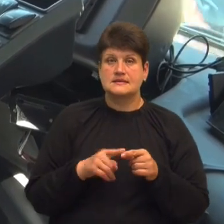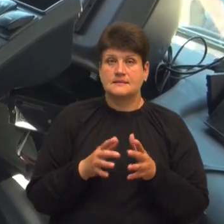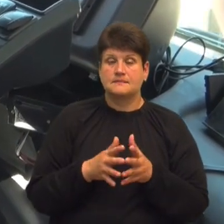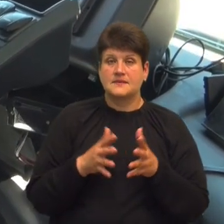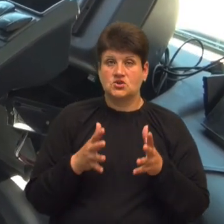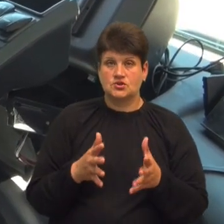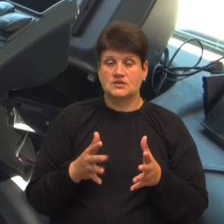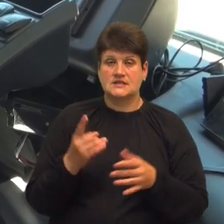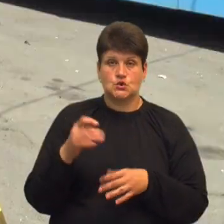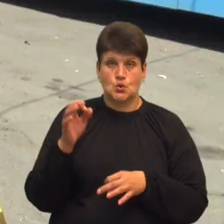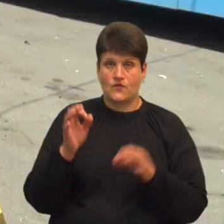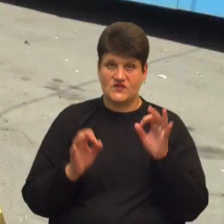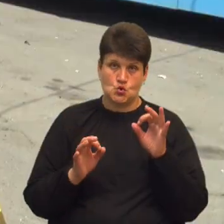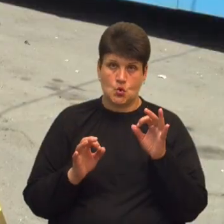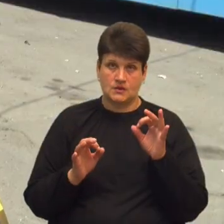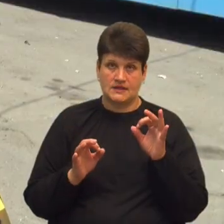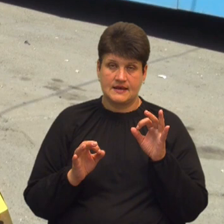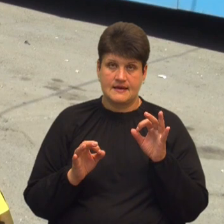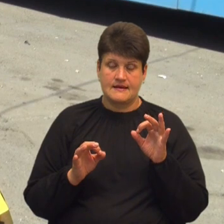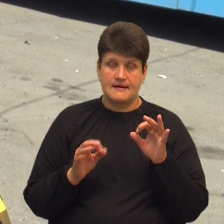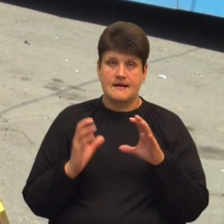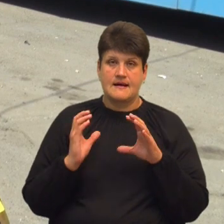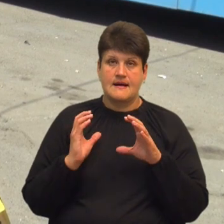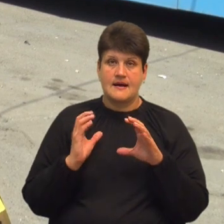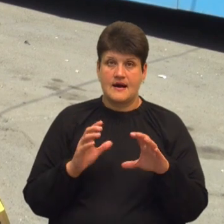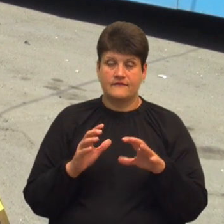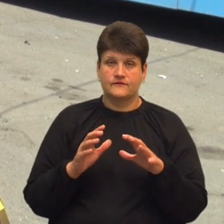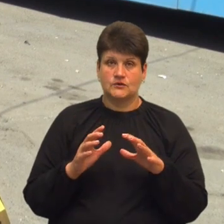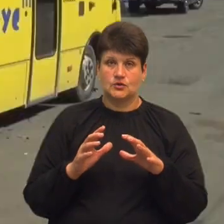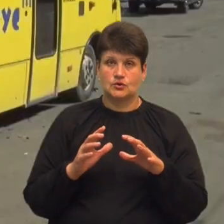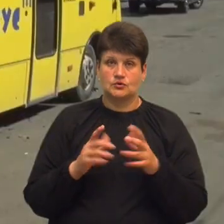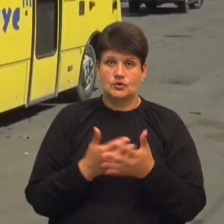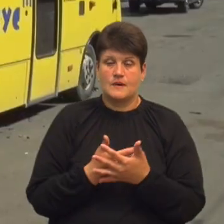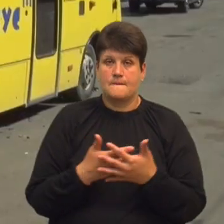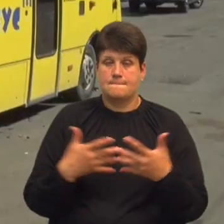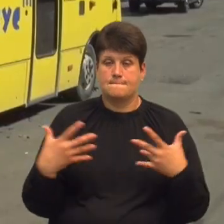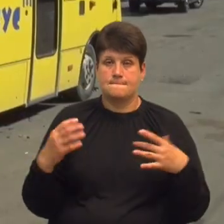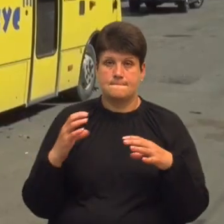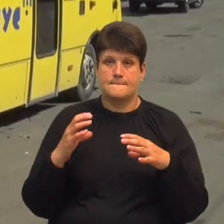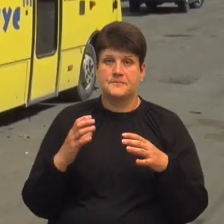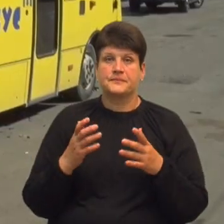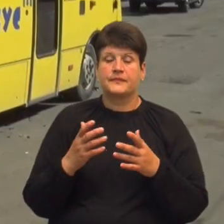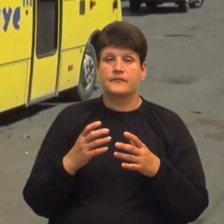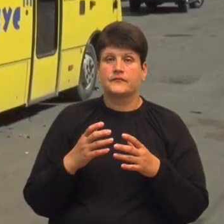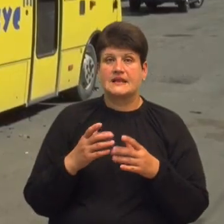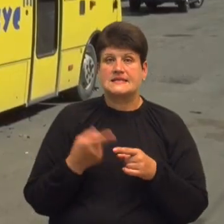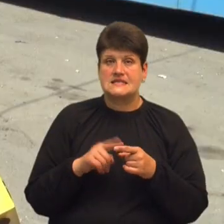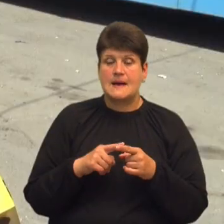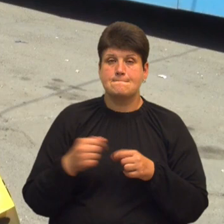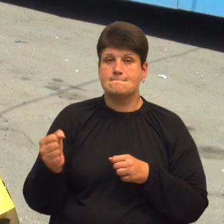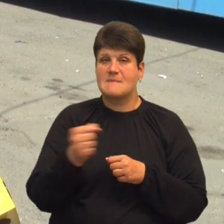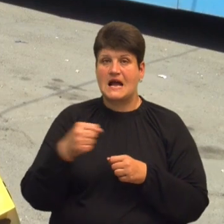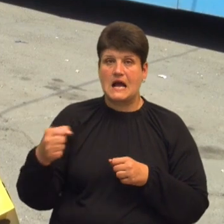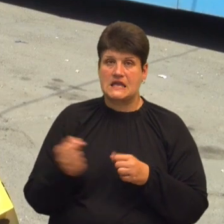переважно, а 100% автопарк шкільний, складається з автобусів саме механічна коробка передач.